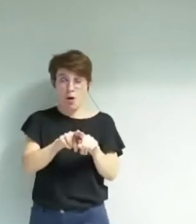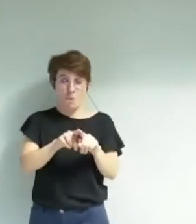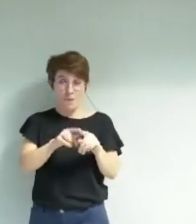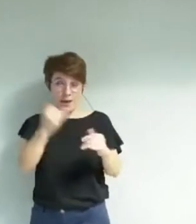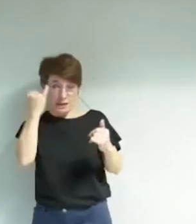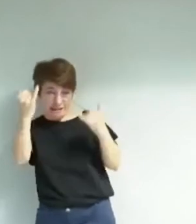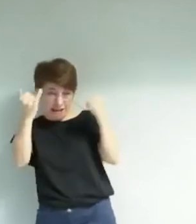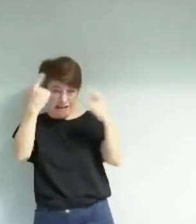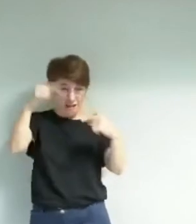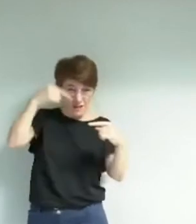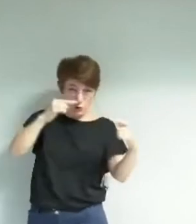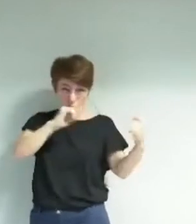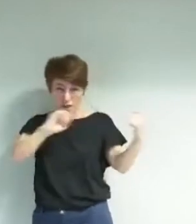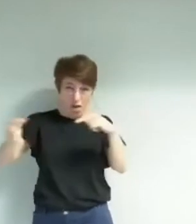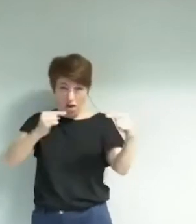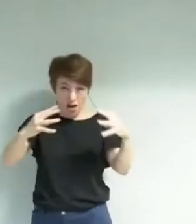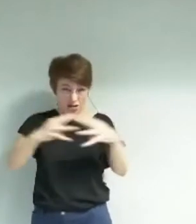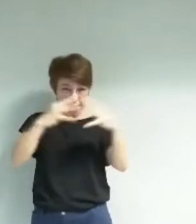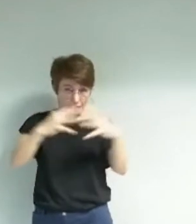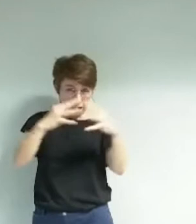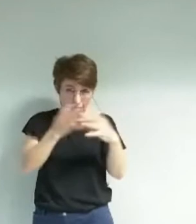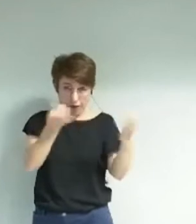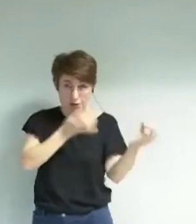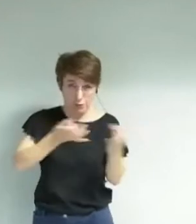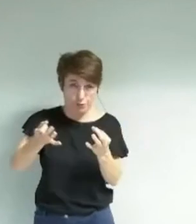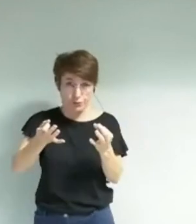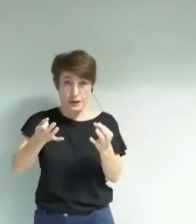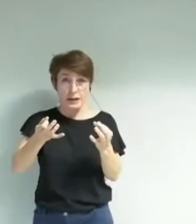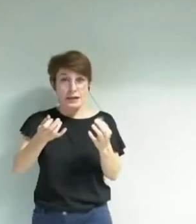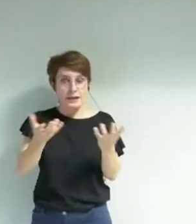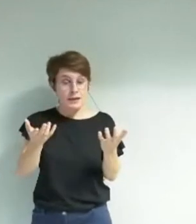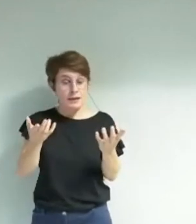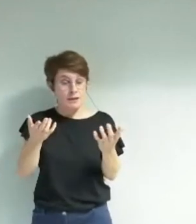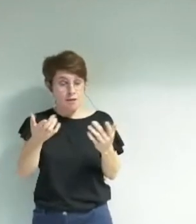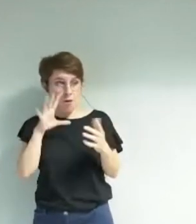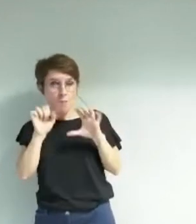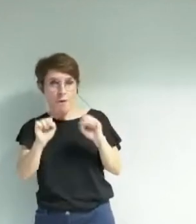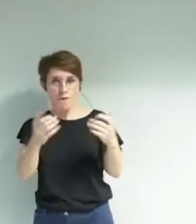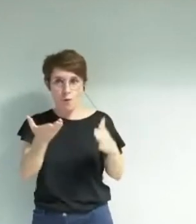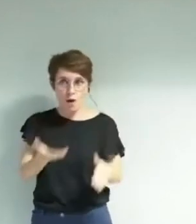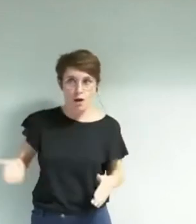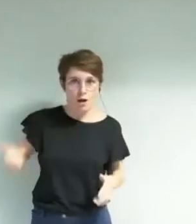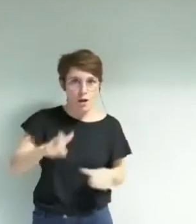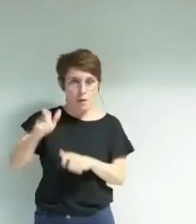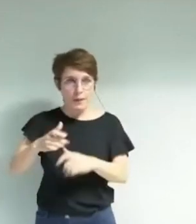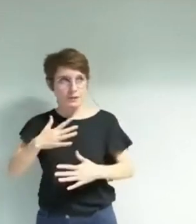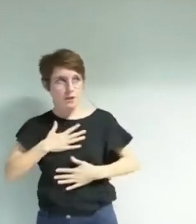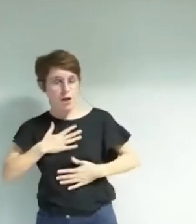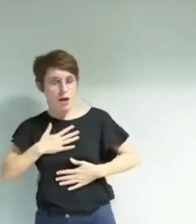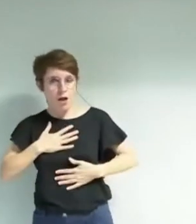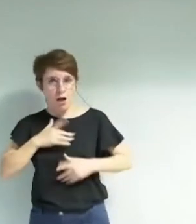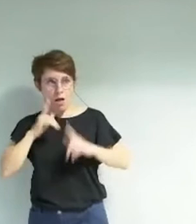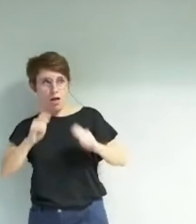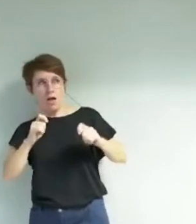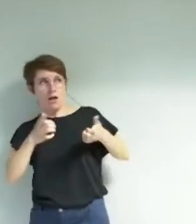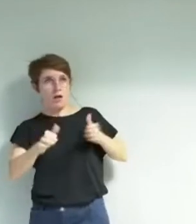et ce qui semble avoir frappé M. Martel, c'est la méfiance, la peur, la violence politique